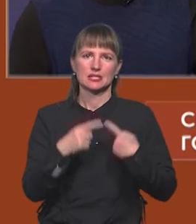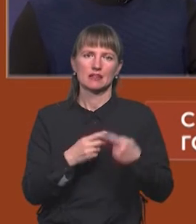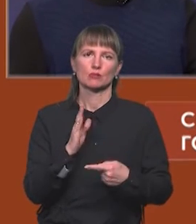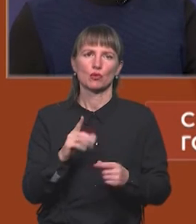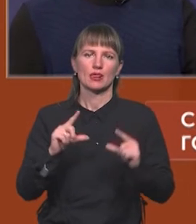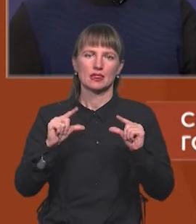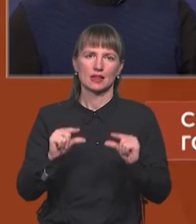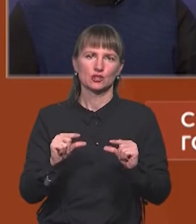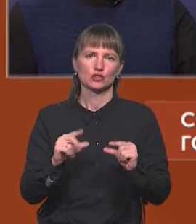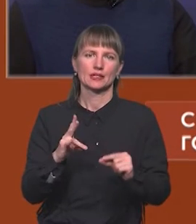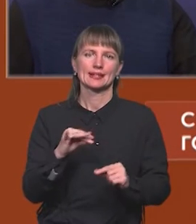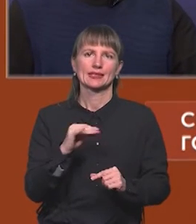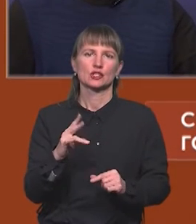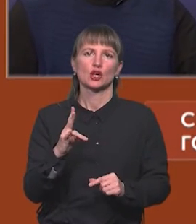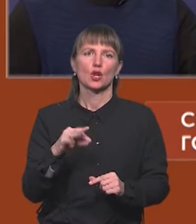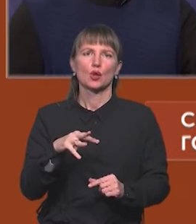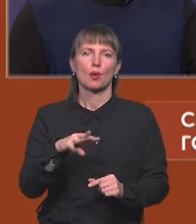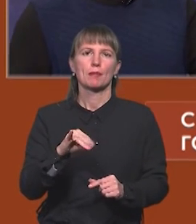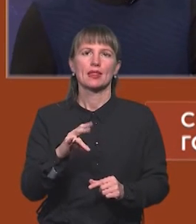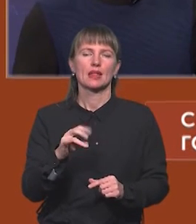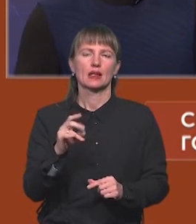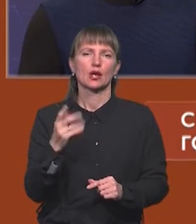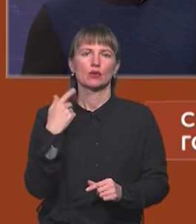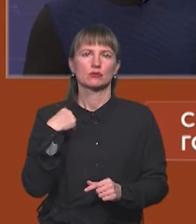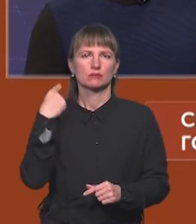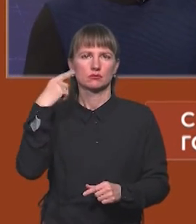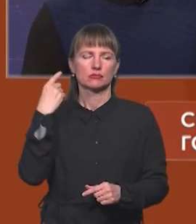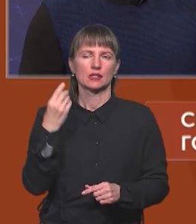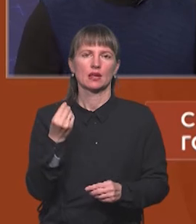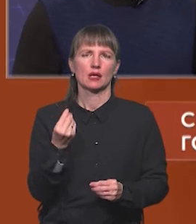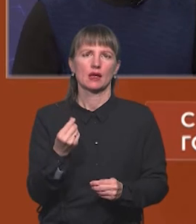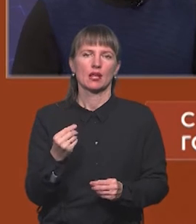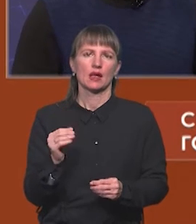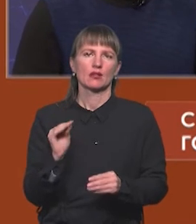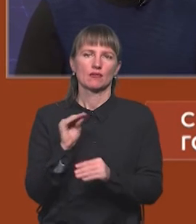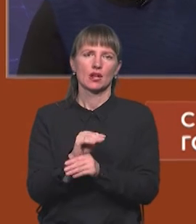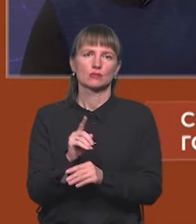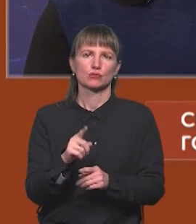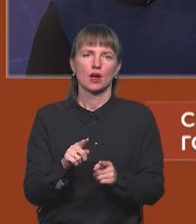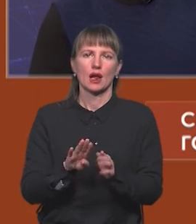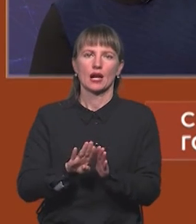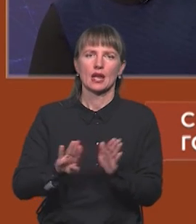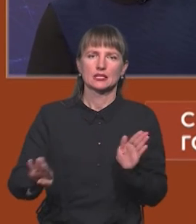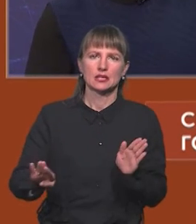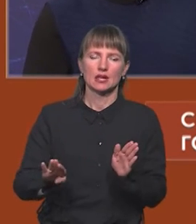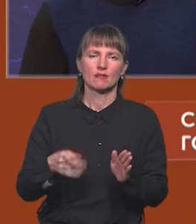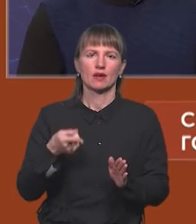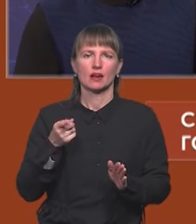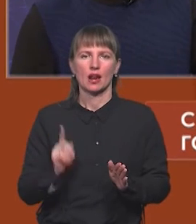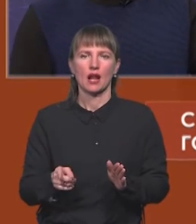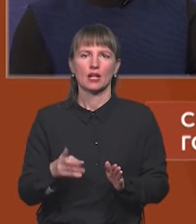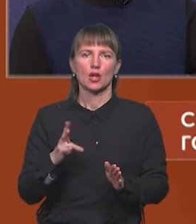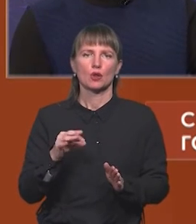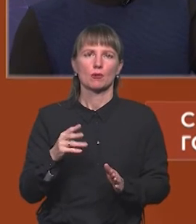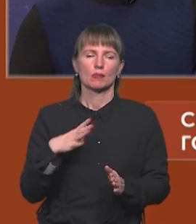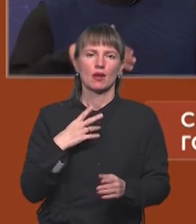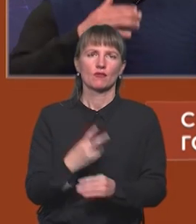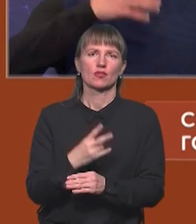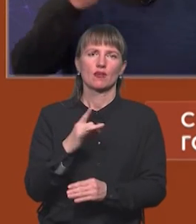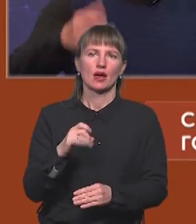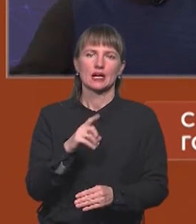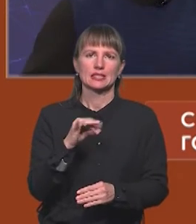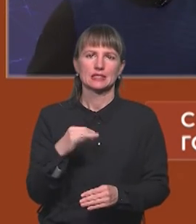нижче, ніж номінальна. Коли у нас там шалена інфляція, буває таке, що розрив між номінальною та реальною сягає і два рази,